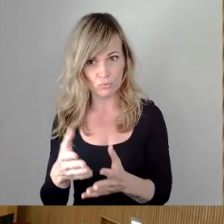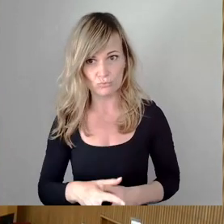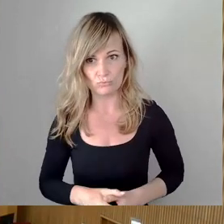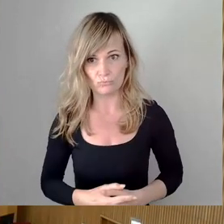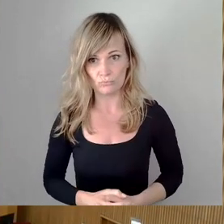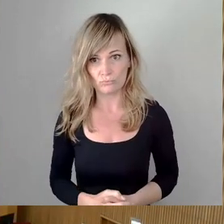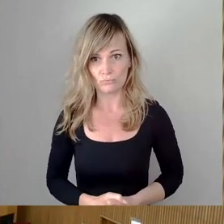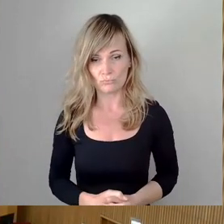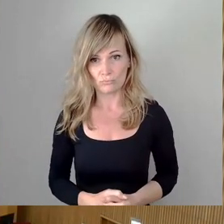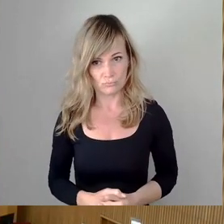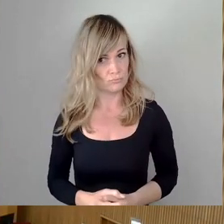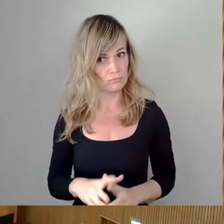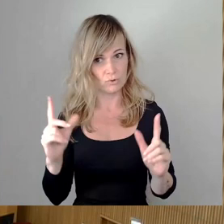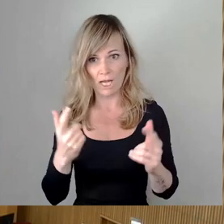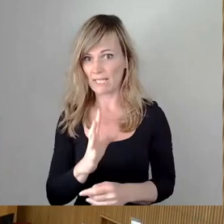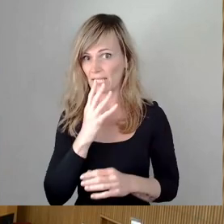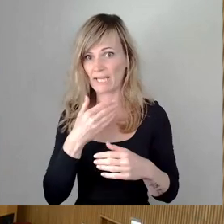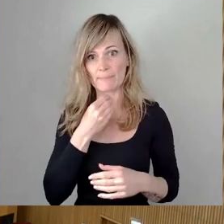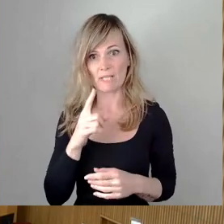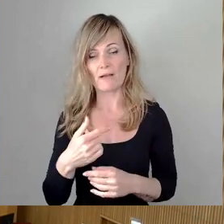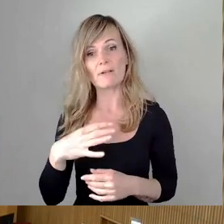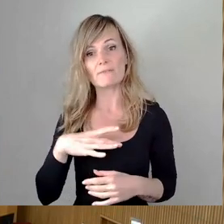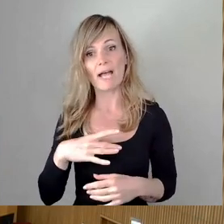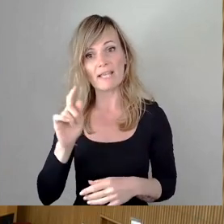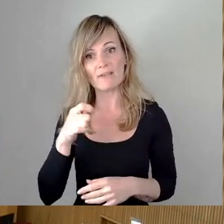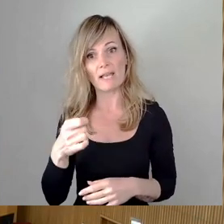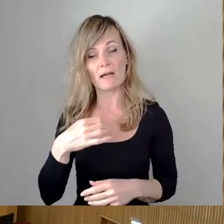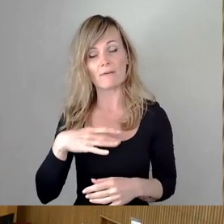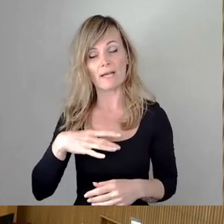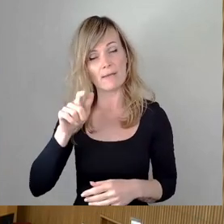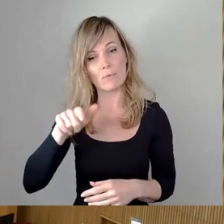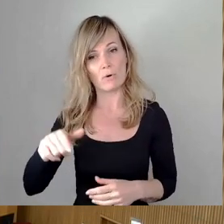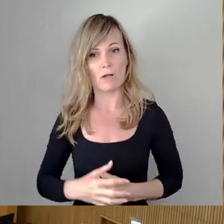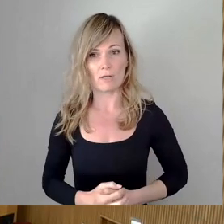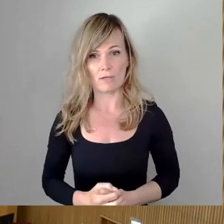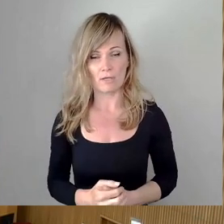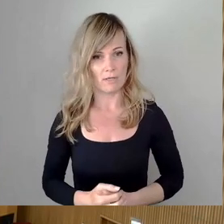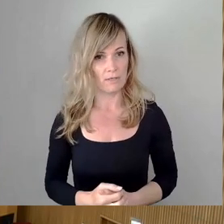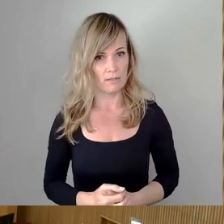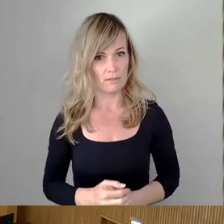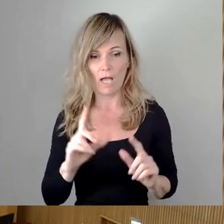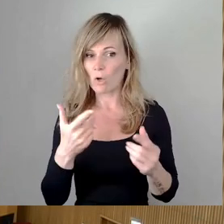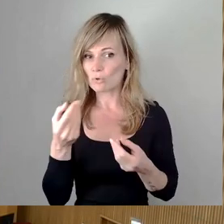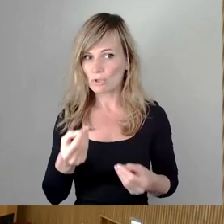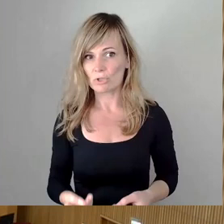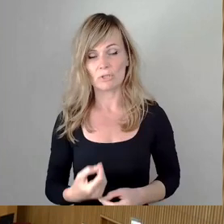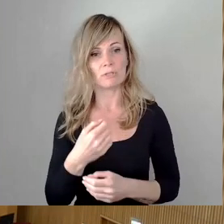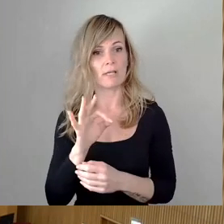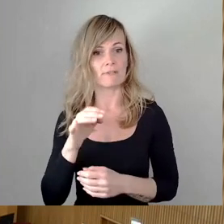Kein Redebedarf. Dann freie Wähler, freie Bürger. Auch kein Redebedarf. FDP-Fraktion.